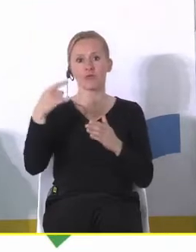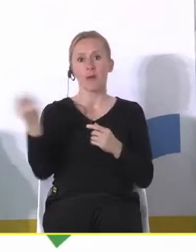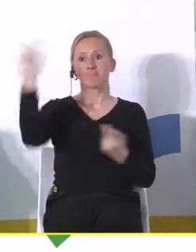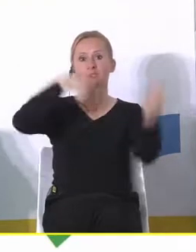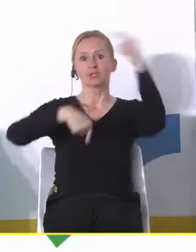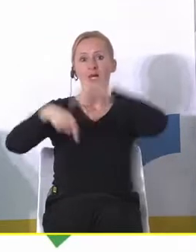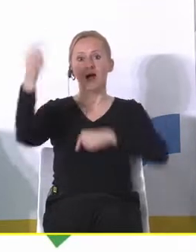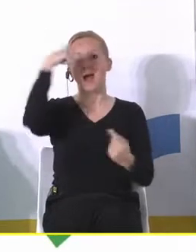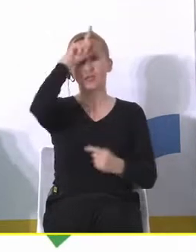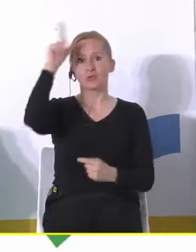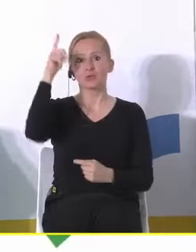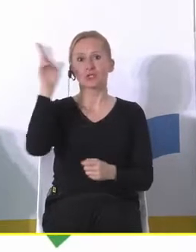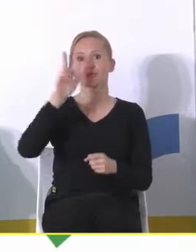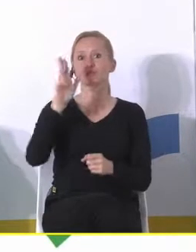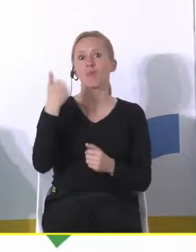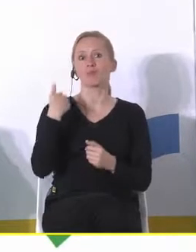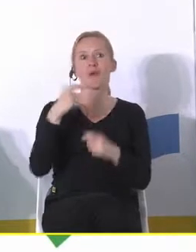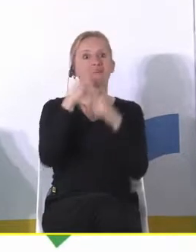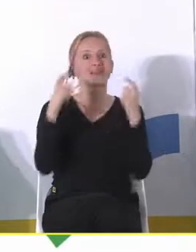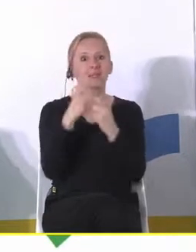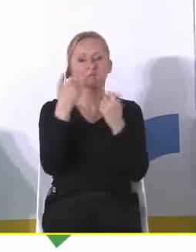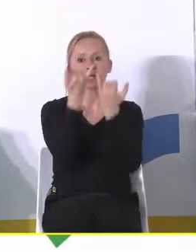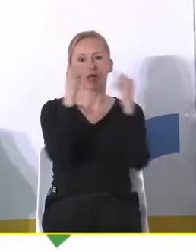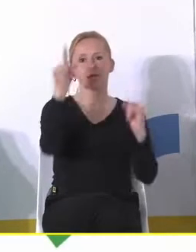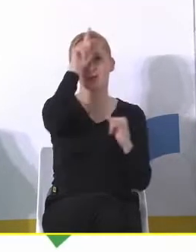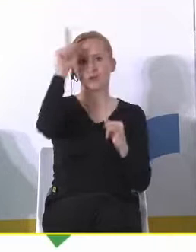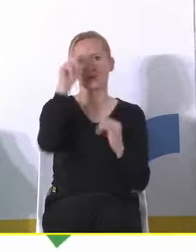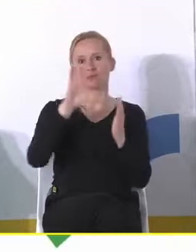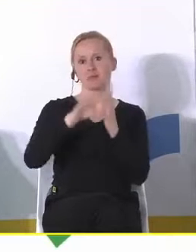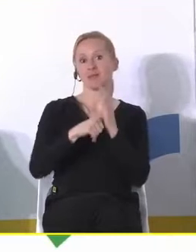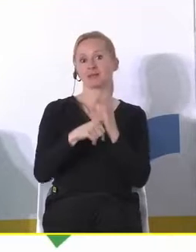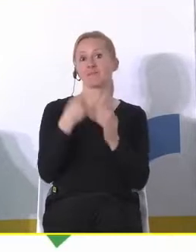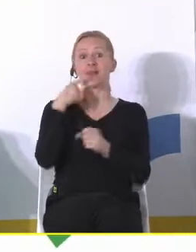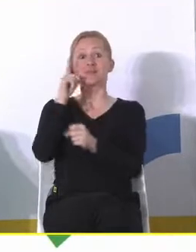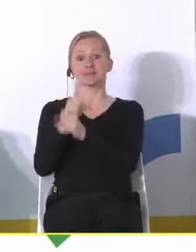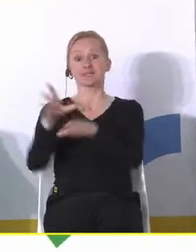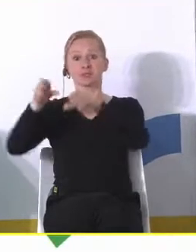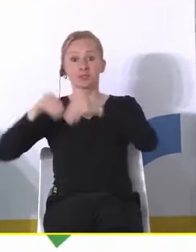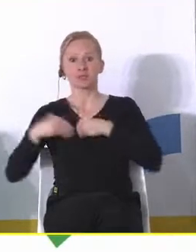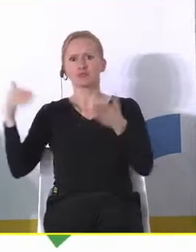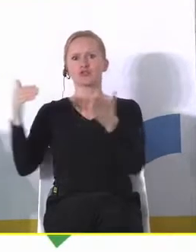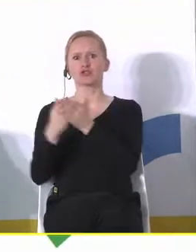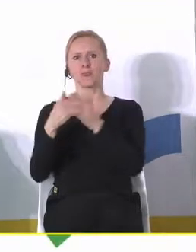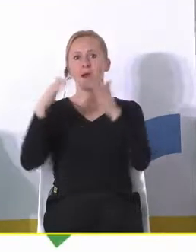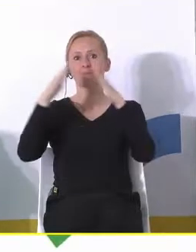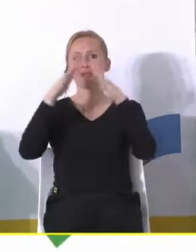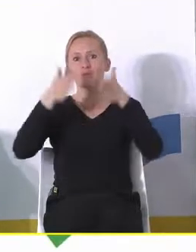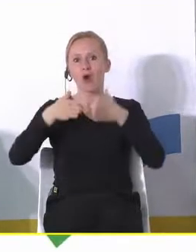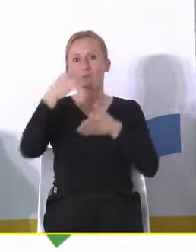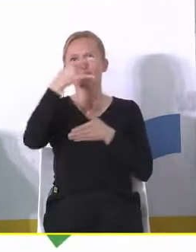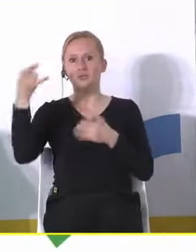stali się niebezpieczni dla pozostałych mieszkańców miasta. I podjęto decyzję, że należy te nieruchomości